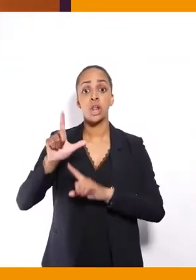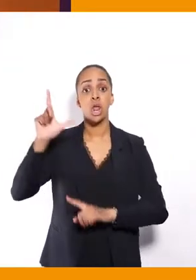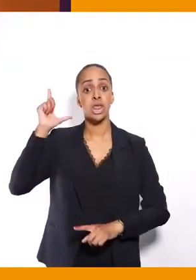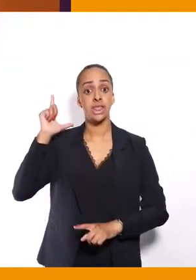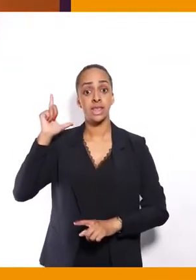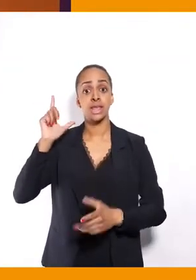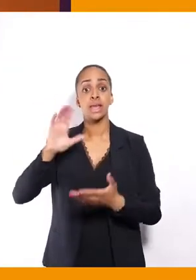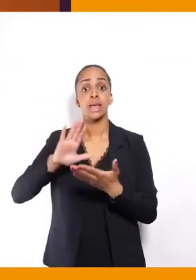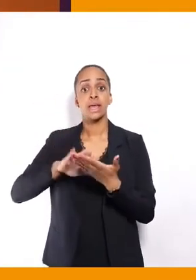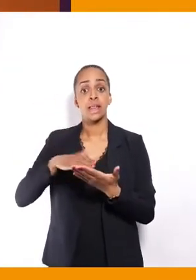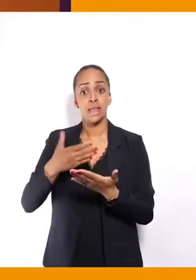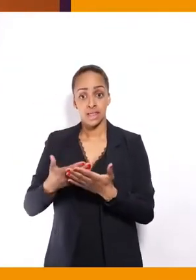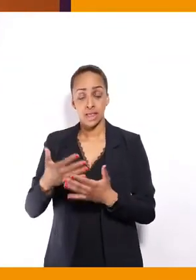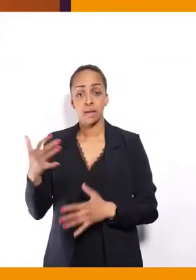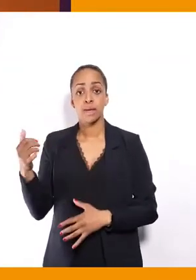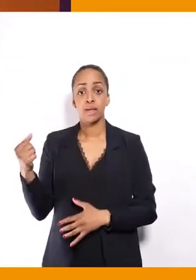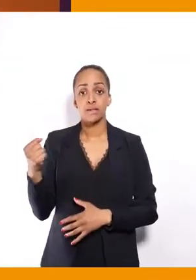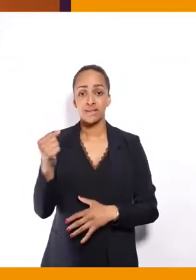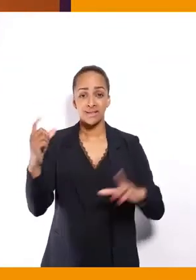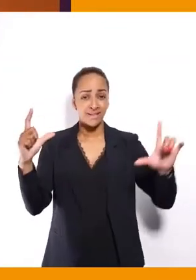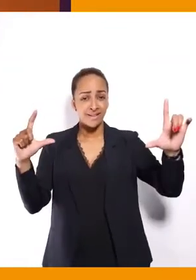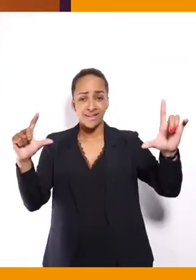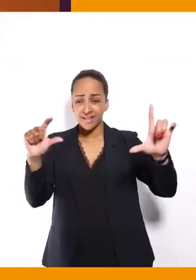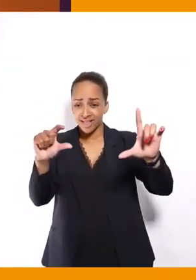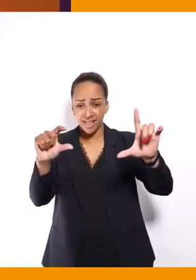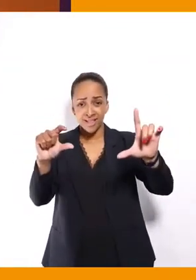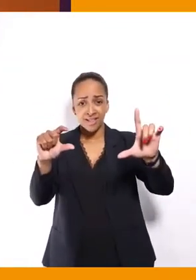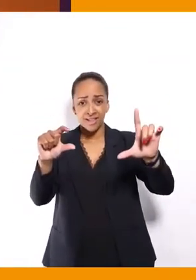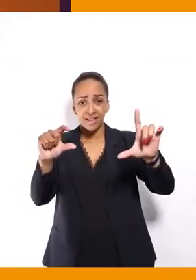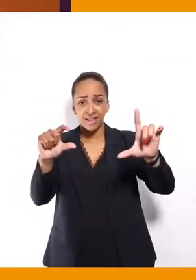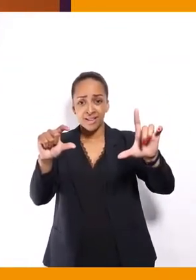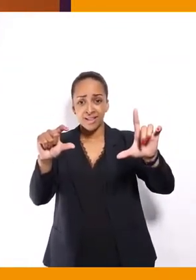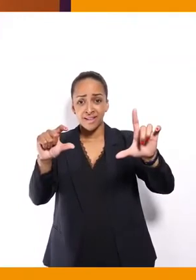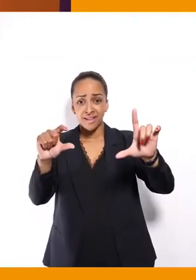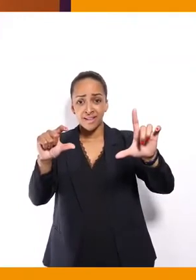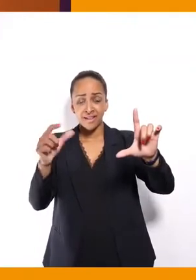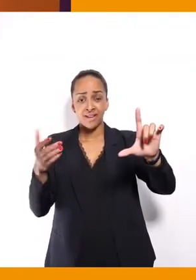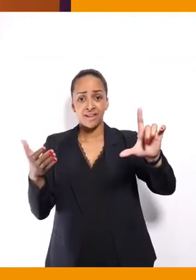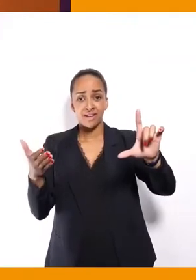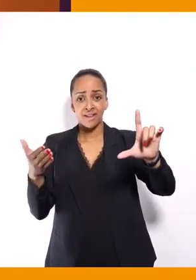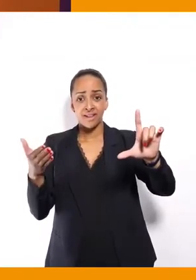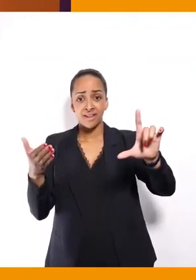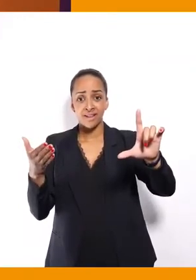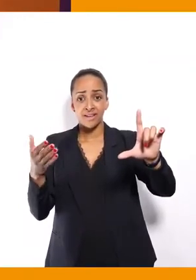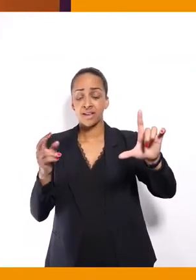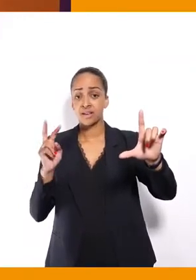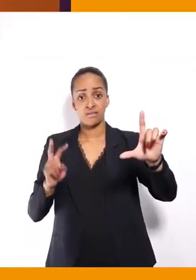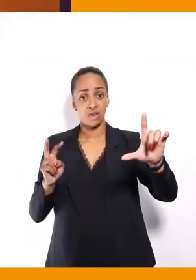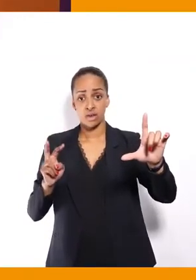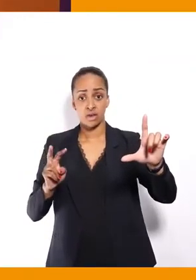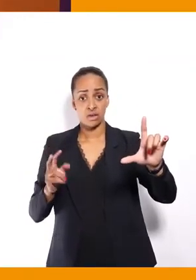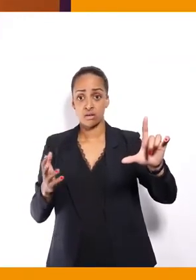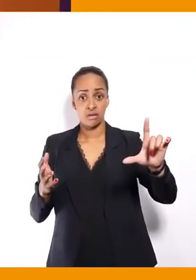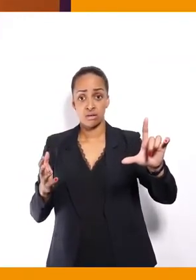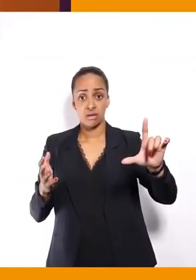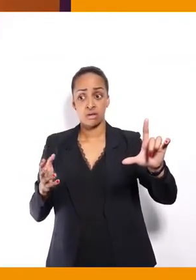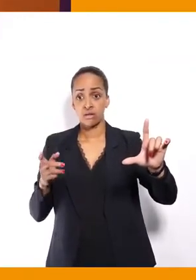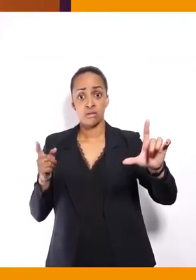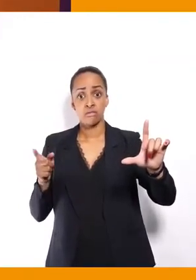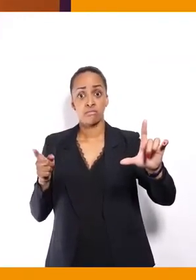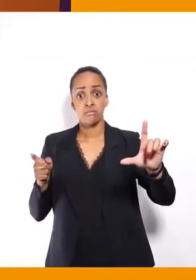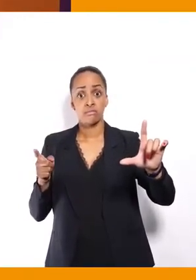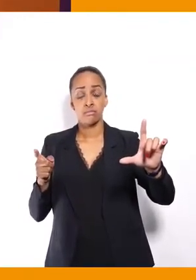'interprète faisait la taille d'un confetti, alors que le même président de la République avait, contraire, vraiment boutulé les codes en mettant